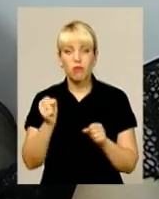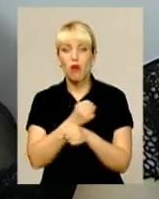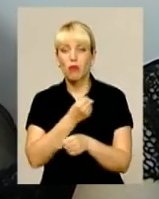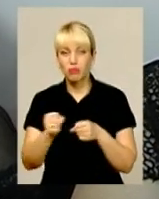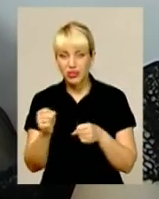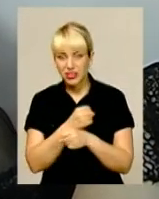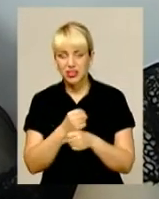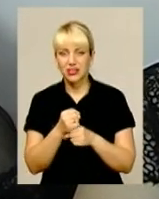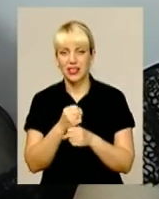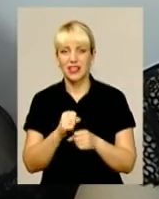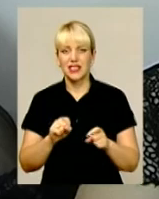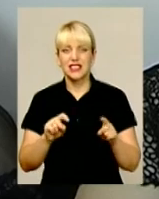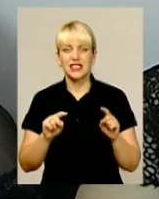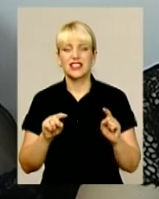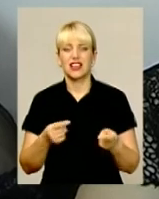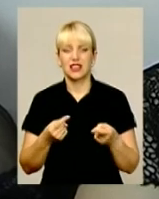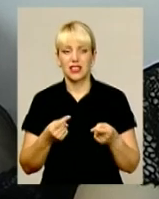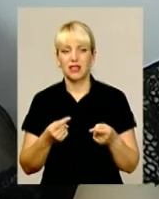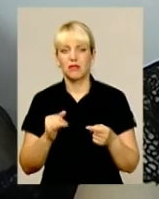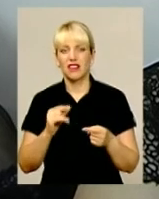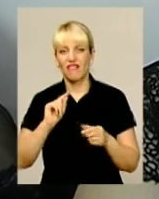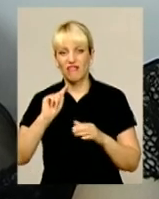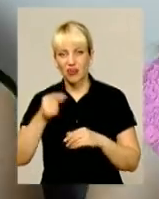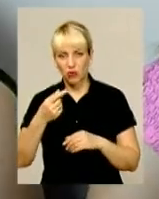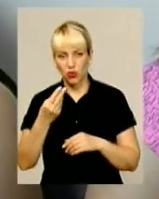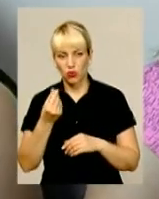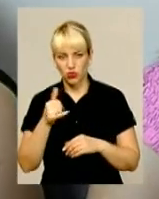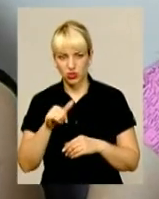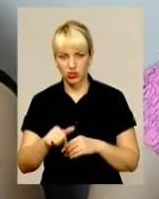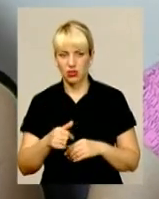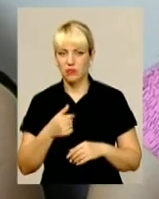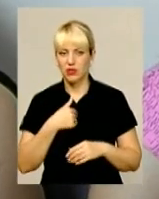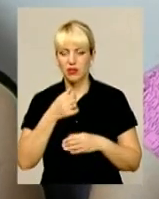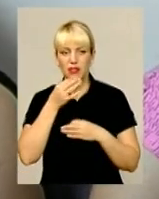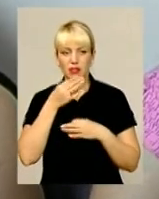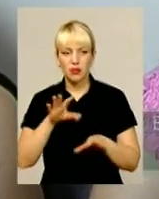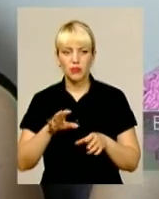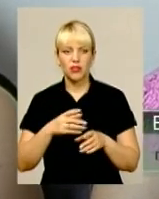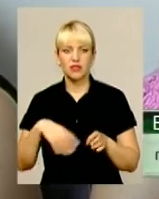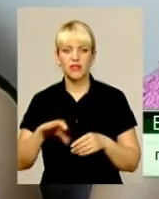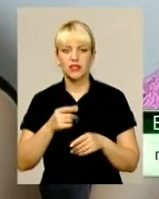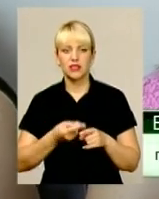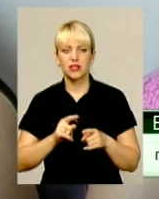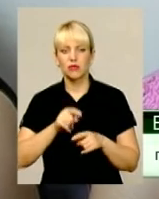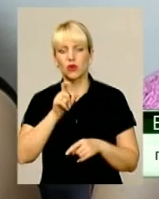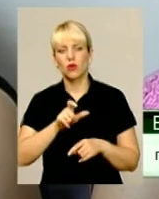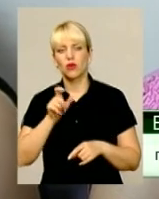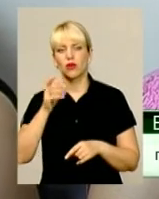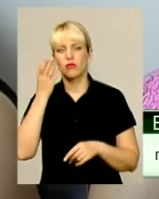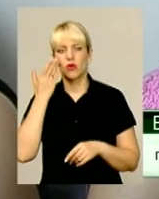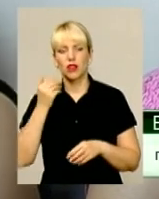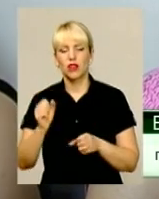отримана і, будемо казати, вимагання коштів. Не подобається мені і всім цим людям, коли б'ють людей